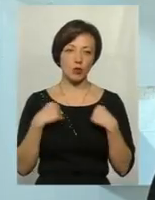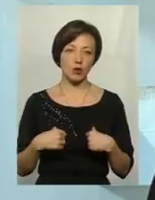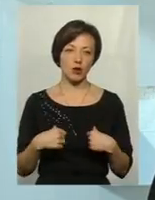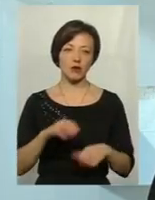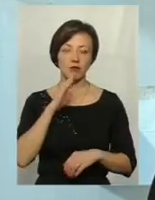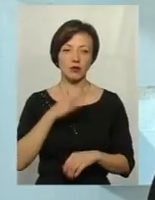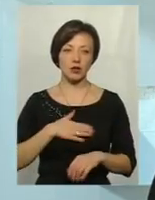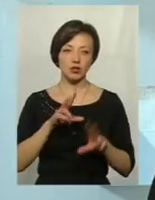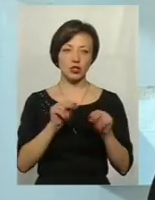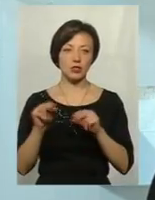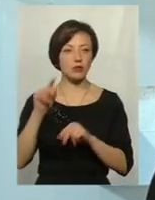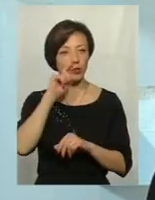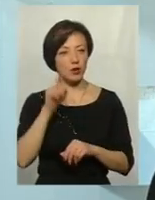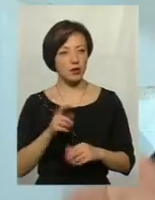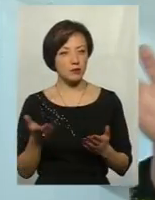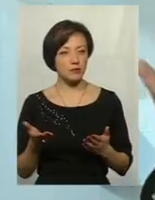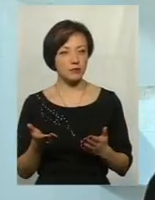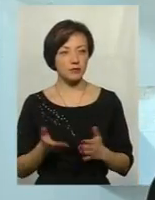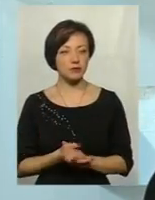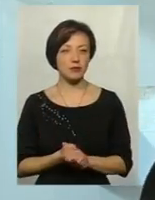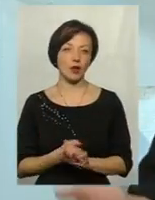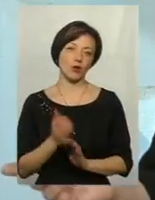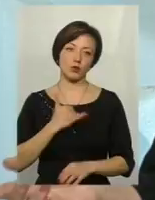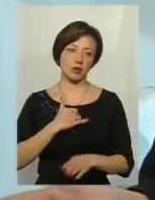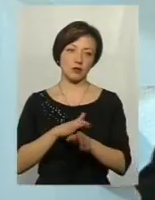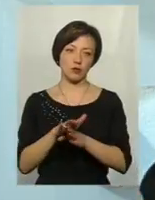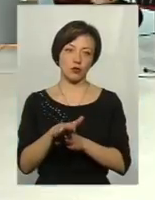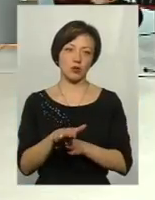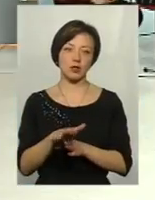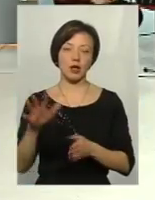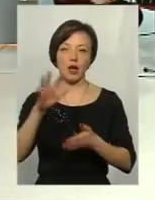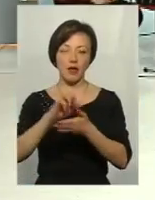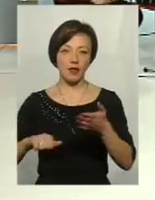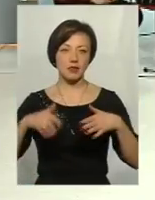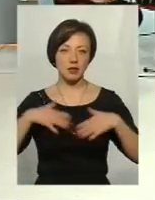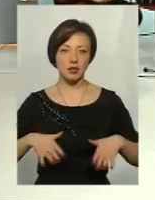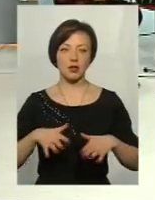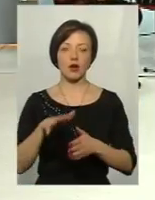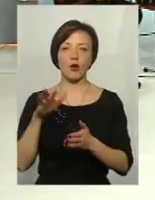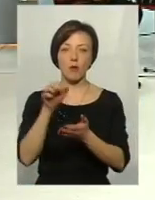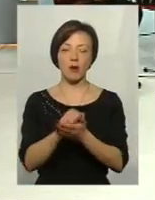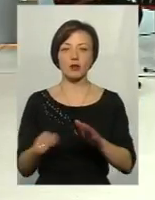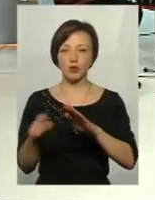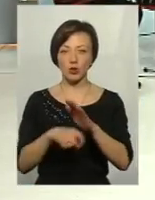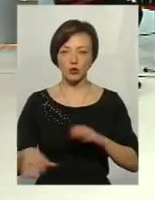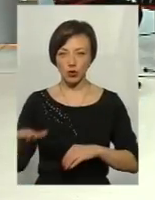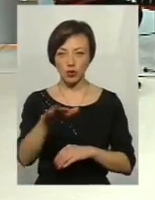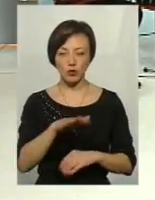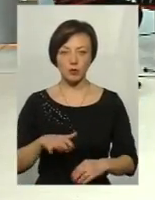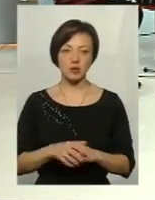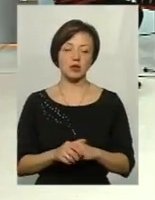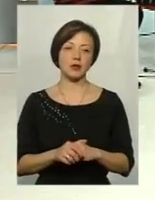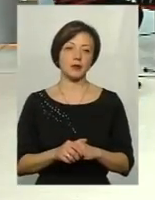нашій щасливій Україні. Нас відбулося і анексія Крима, і окупація Луганської,